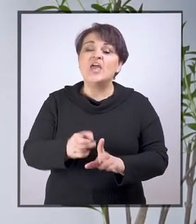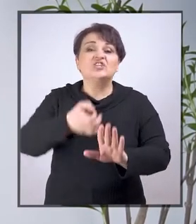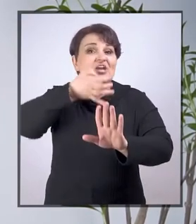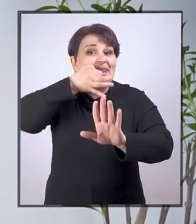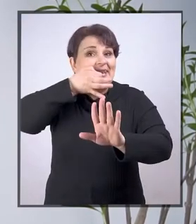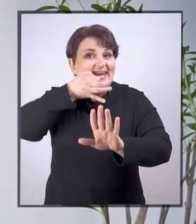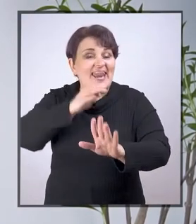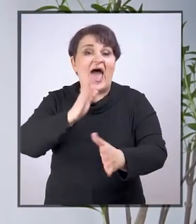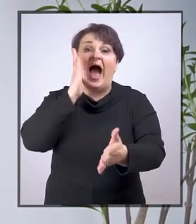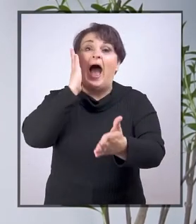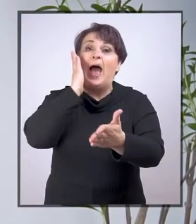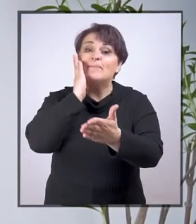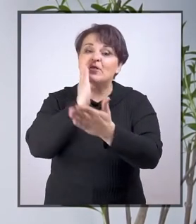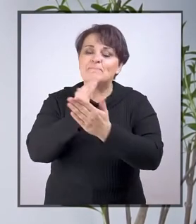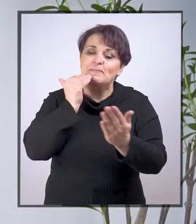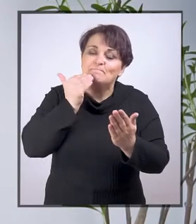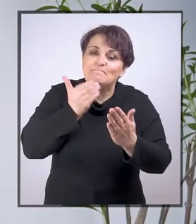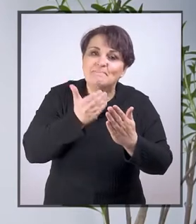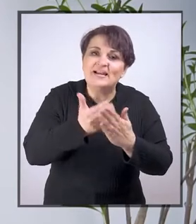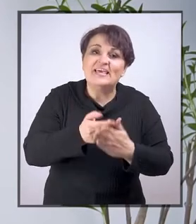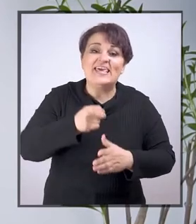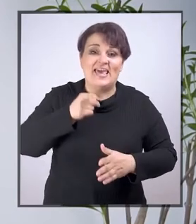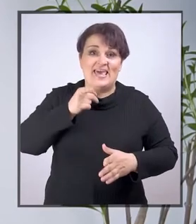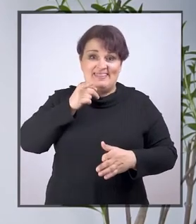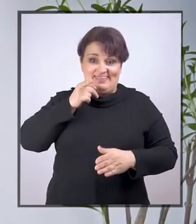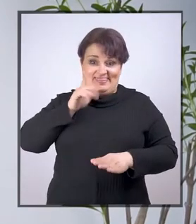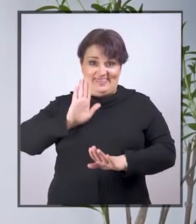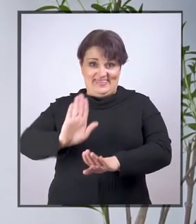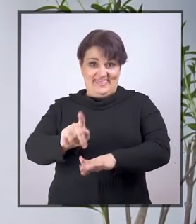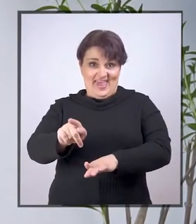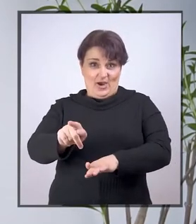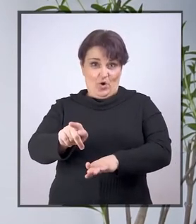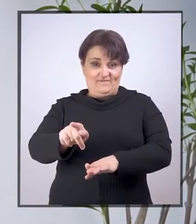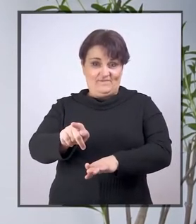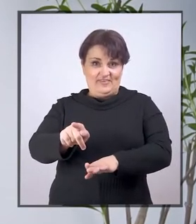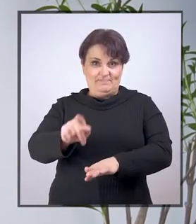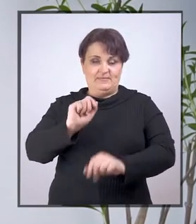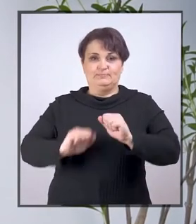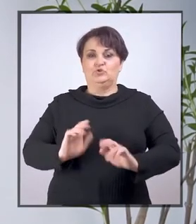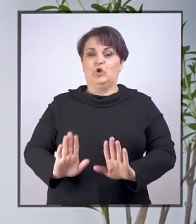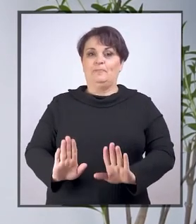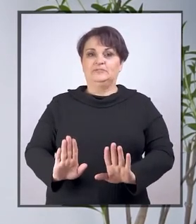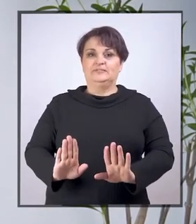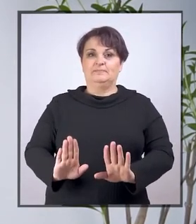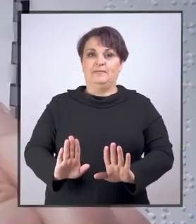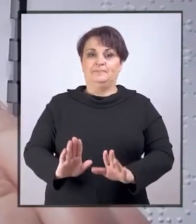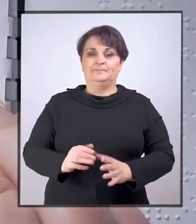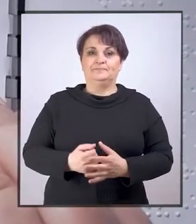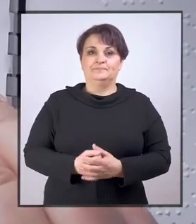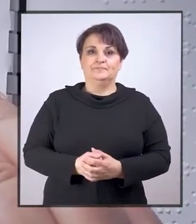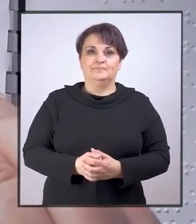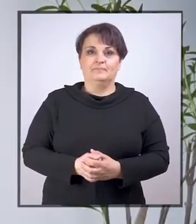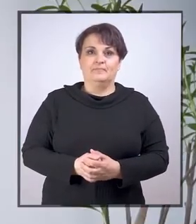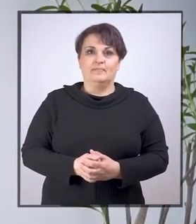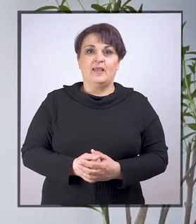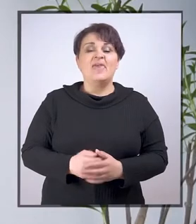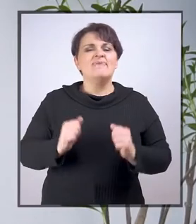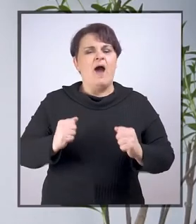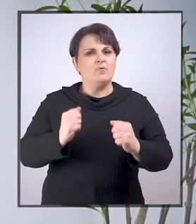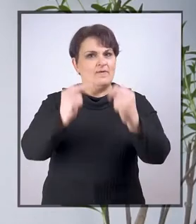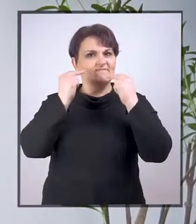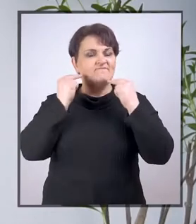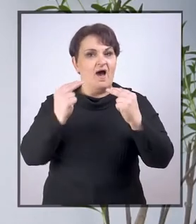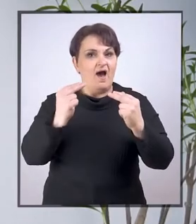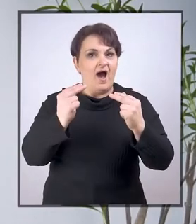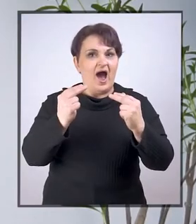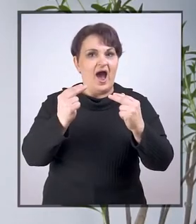najbolje biti prilagođeno njegovim njenim sposobnostima. Vrlo